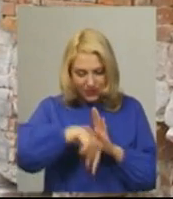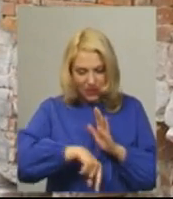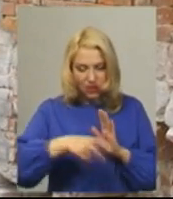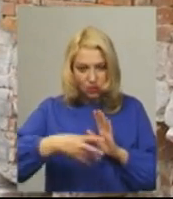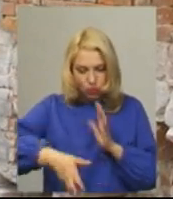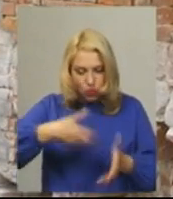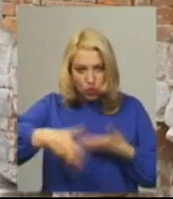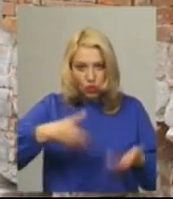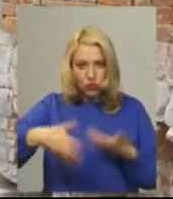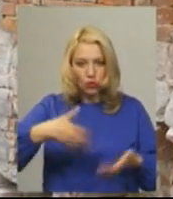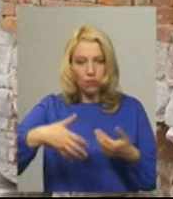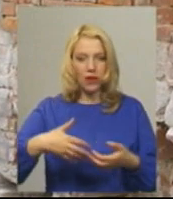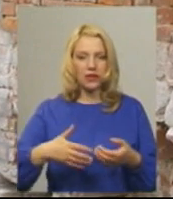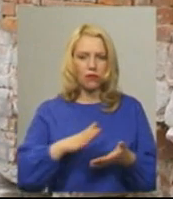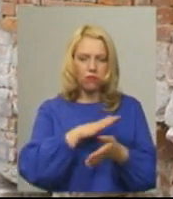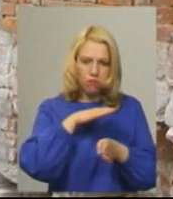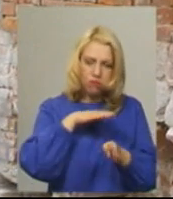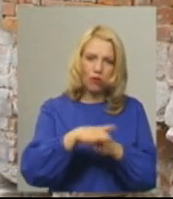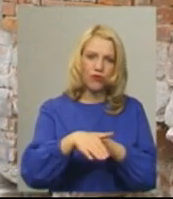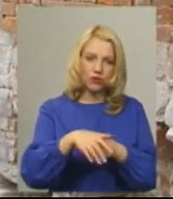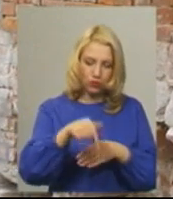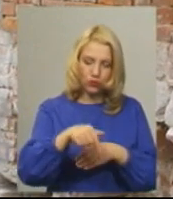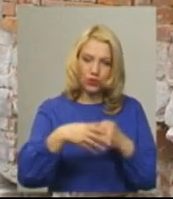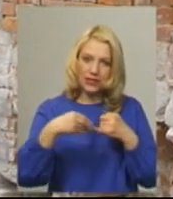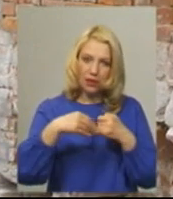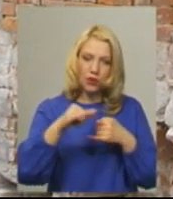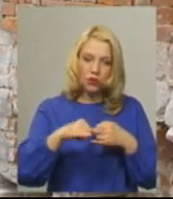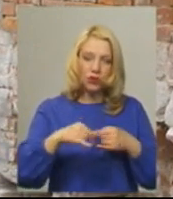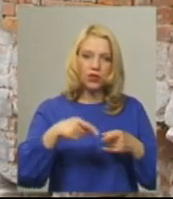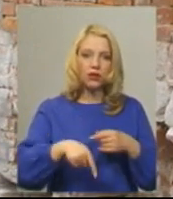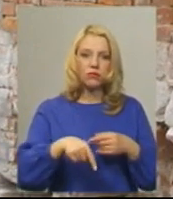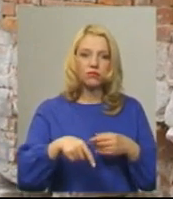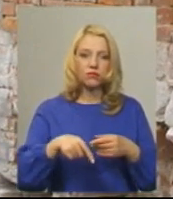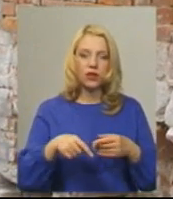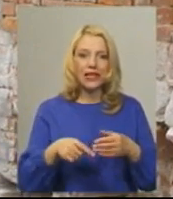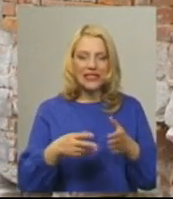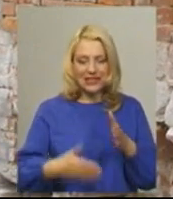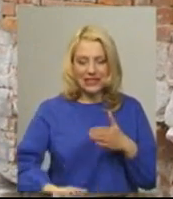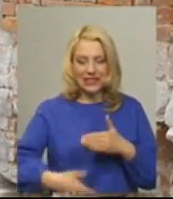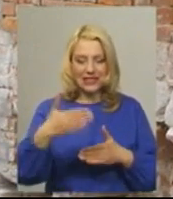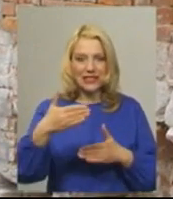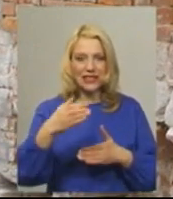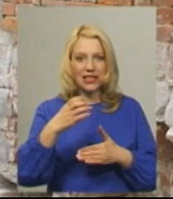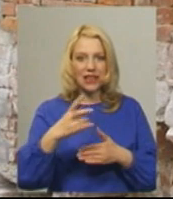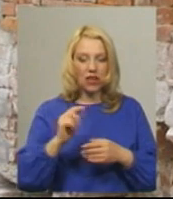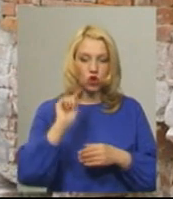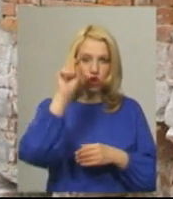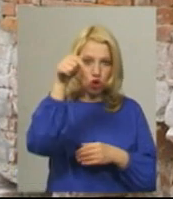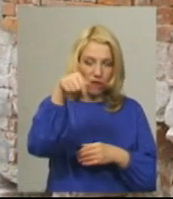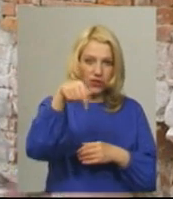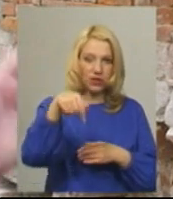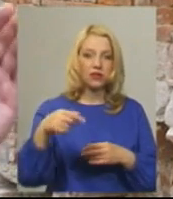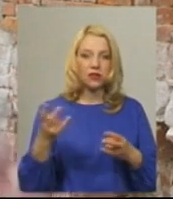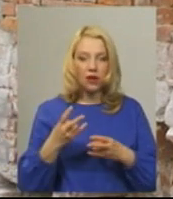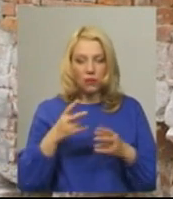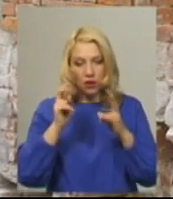повністю одну ячейку, а потім розкопати так само цю стіну ззовні, для того,